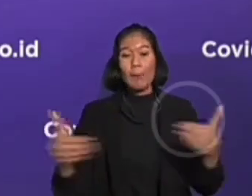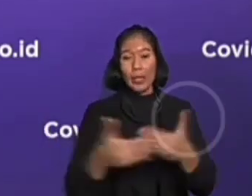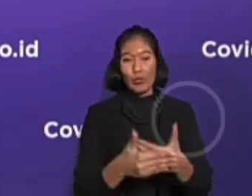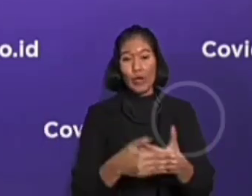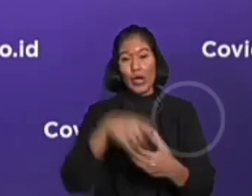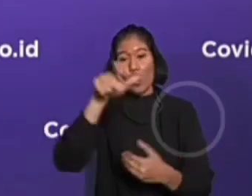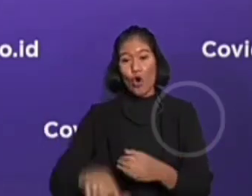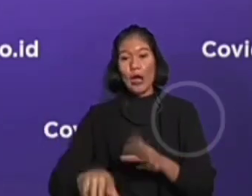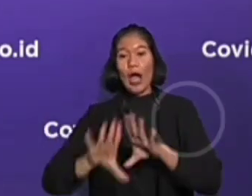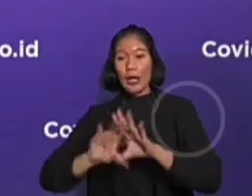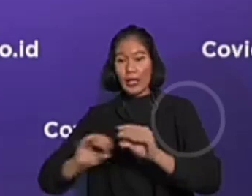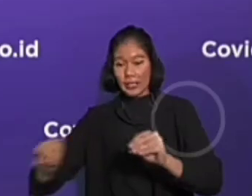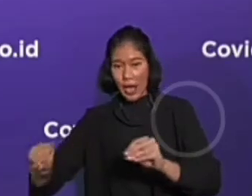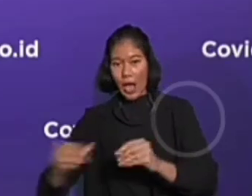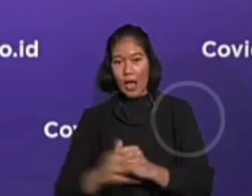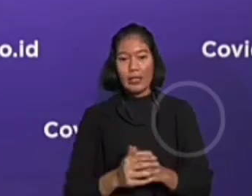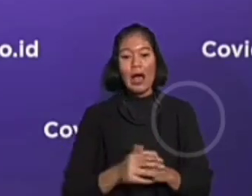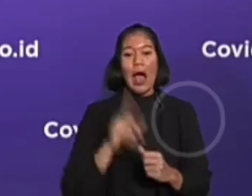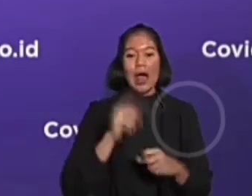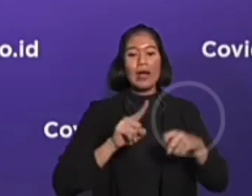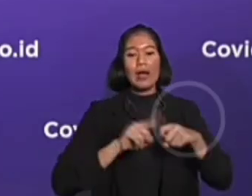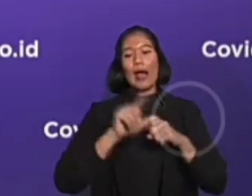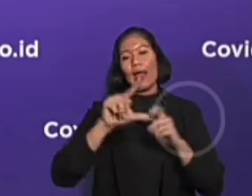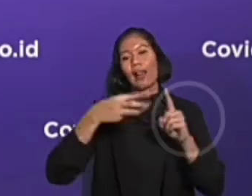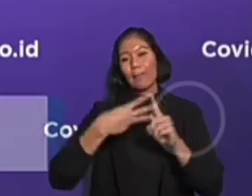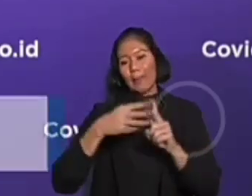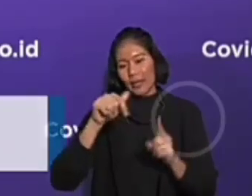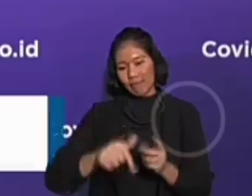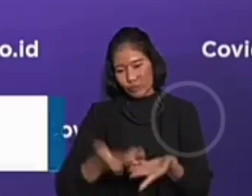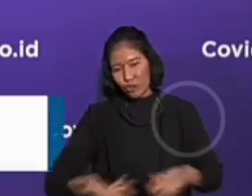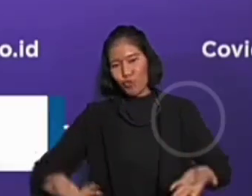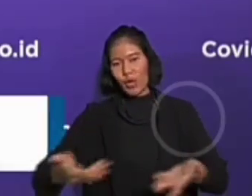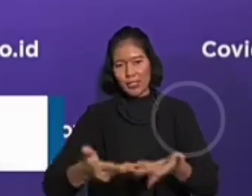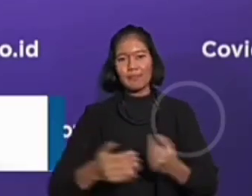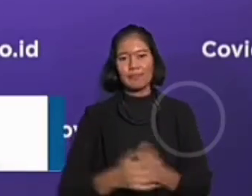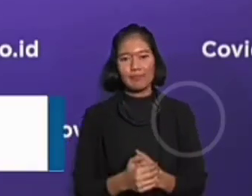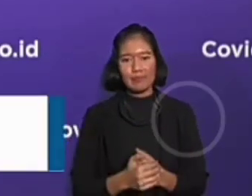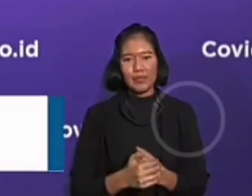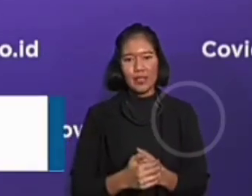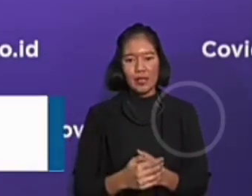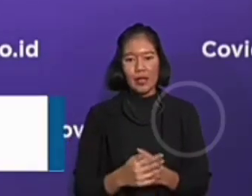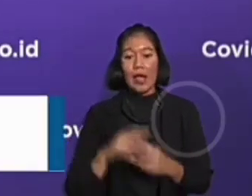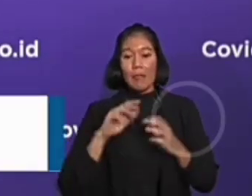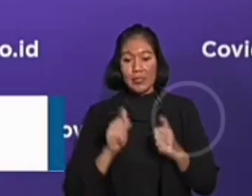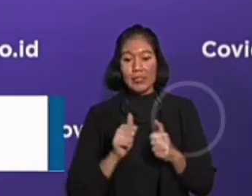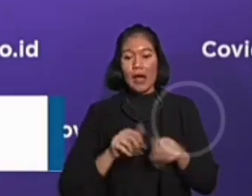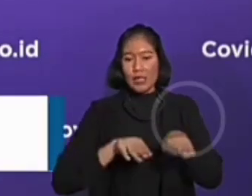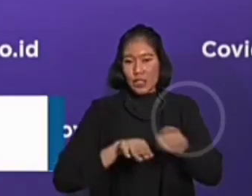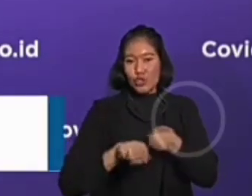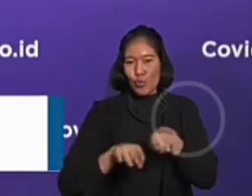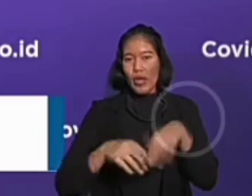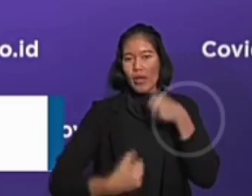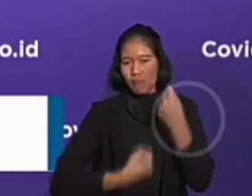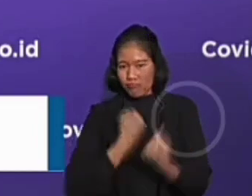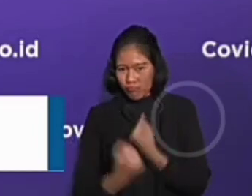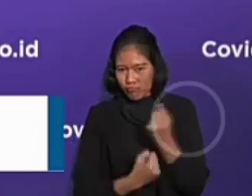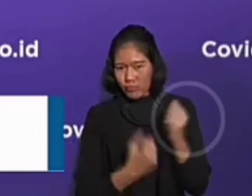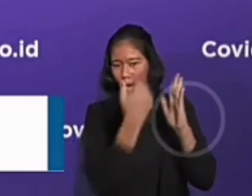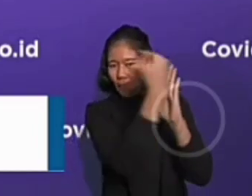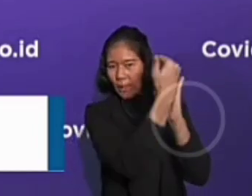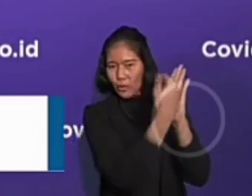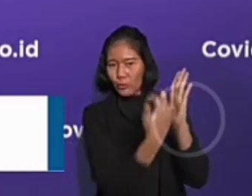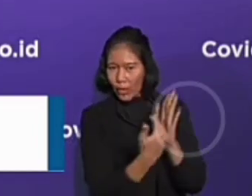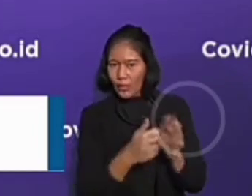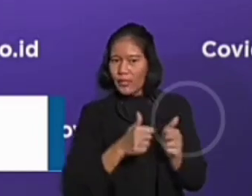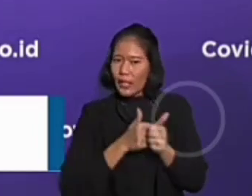masa KLB COVID-19, agar bergerak secara strategis dan sesuai prosedur dalam hal kebutuhan